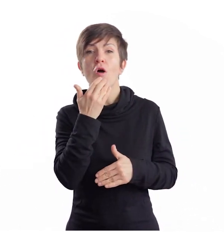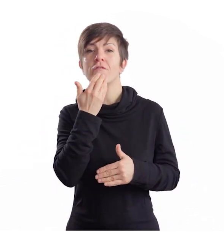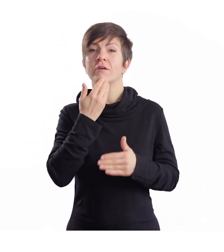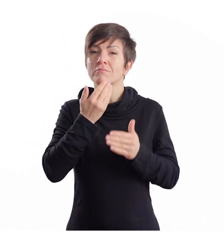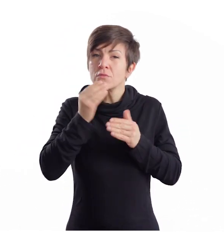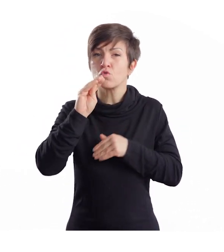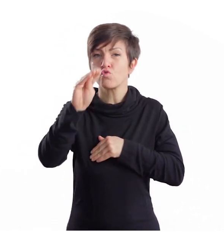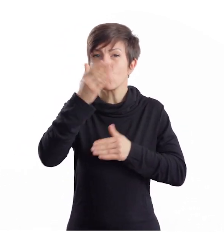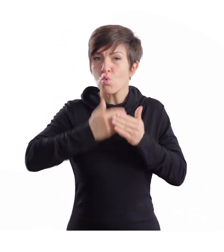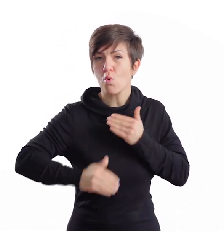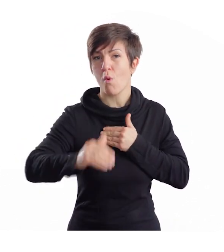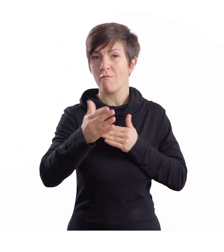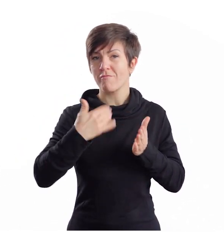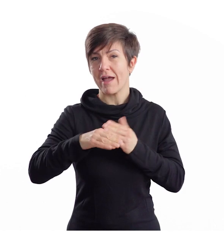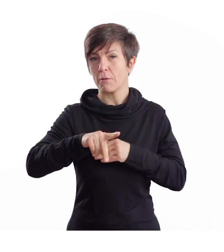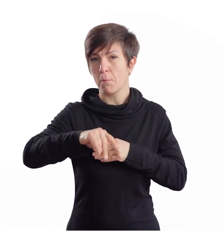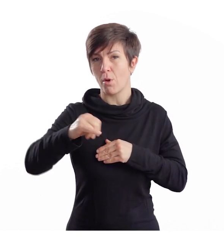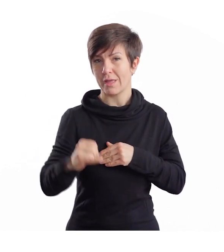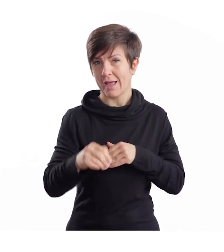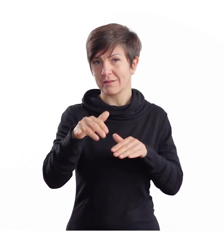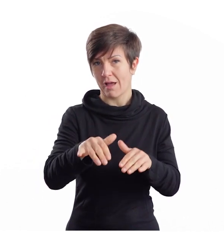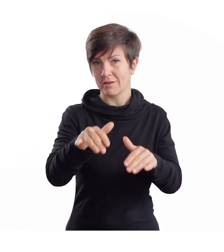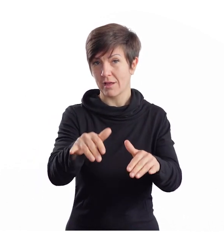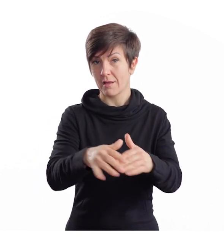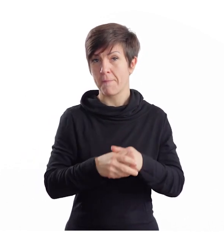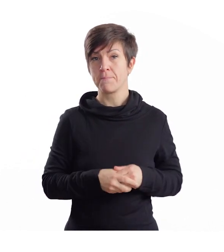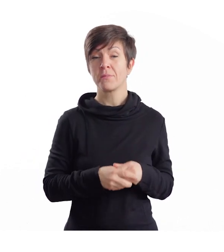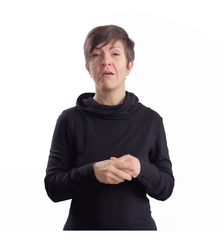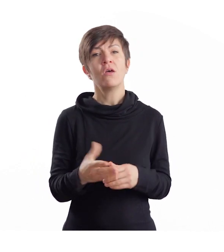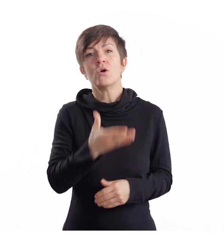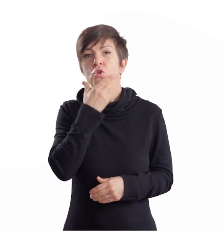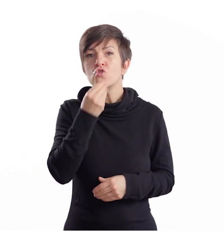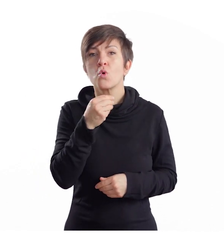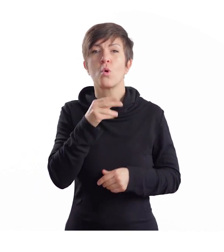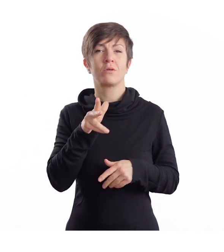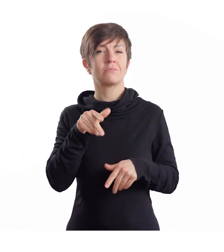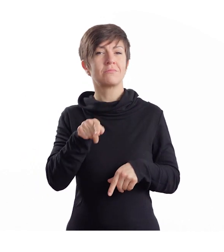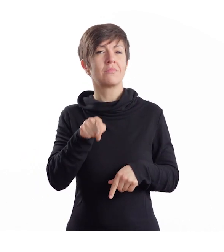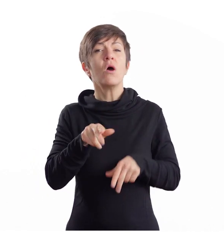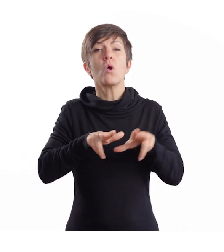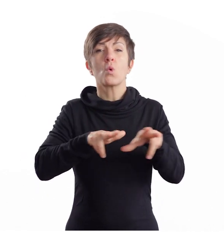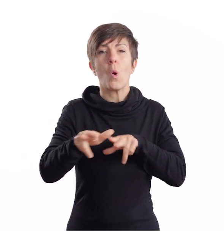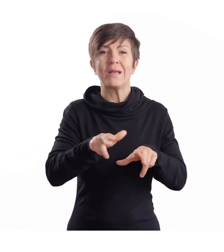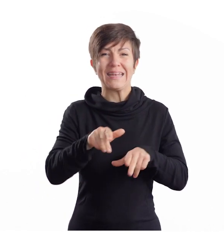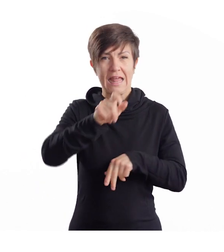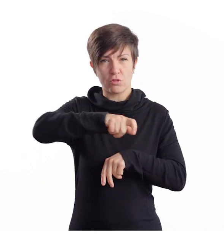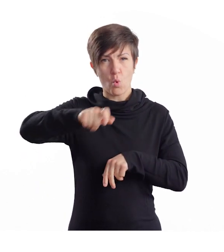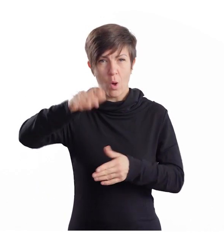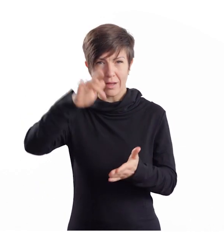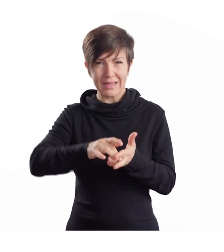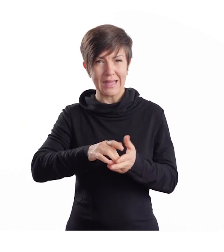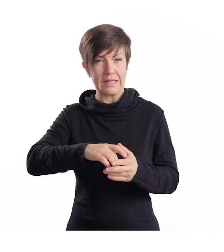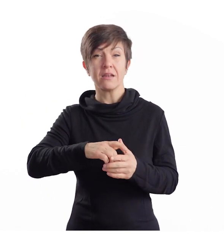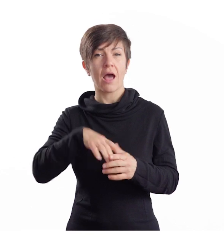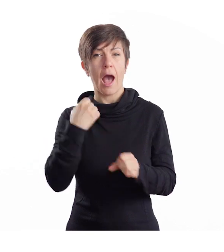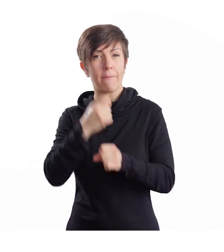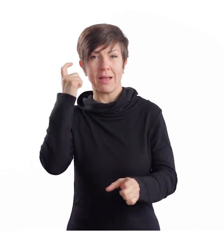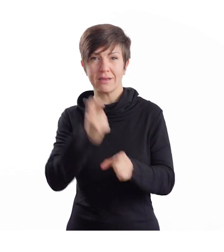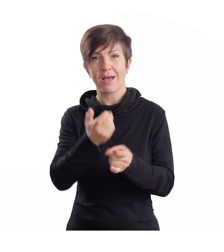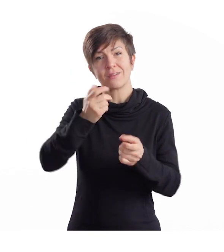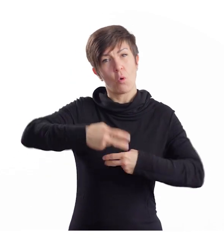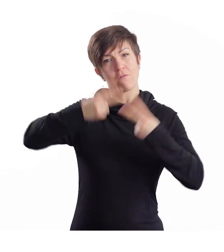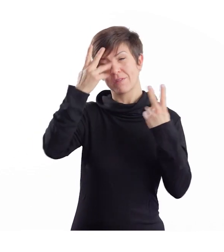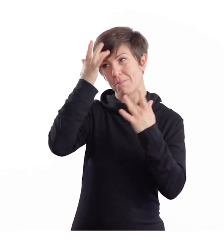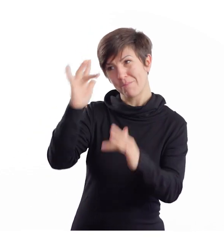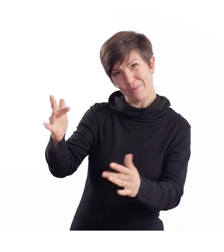weitere für die Kinder stattfinden. Ich finde es total schön, dass die ganze harte Arbeit von den Koordinatorinnen